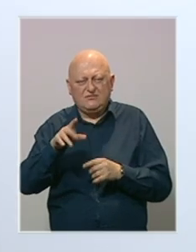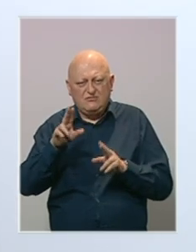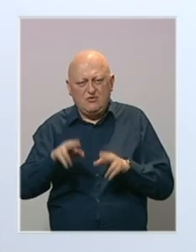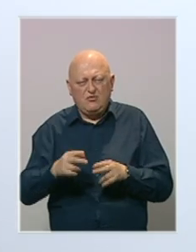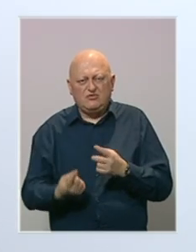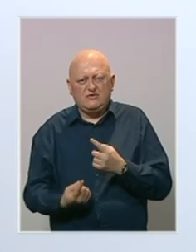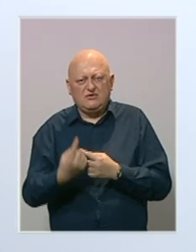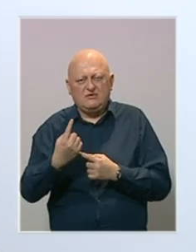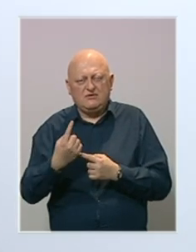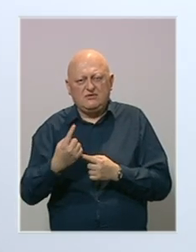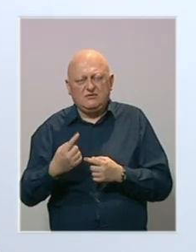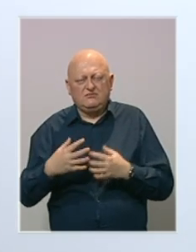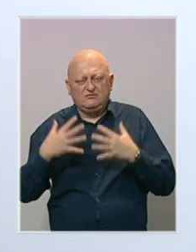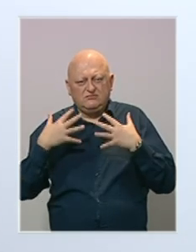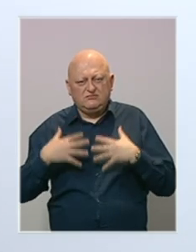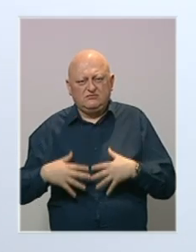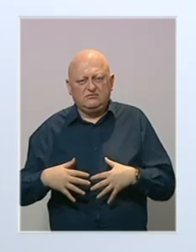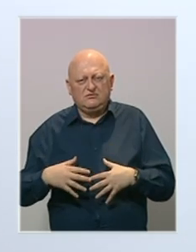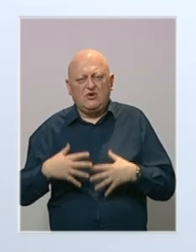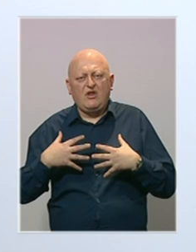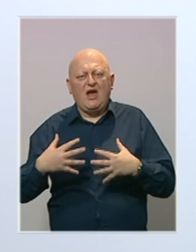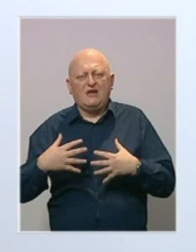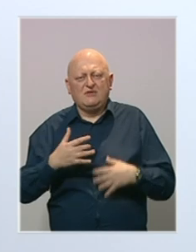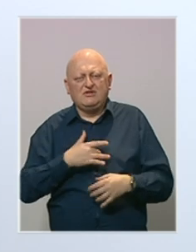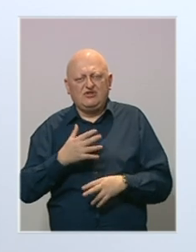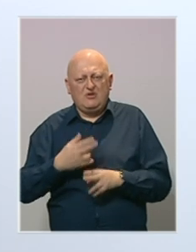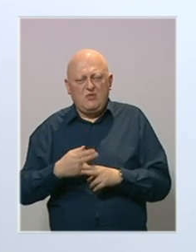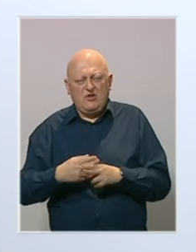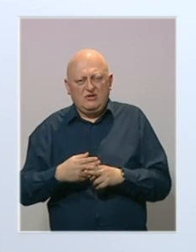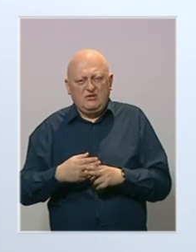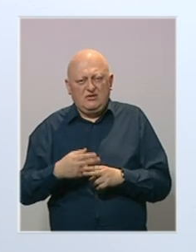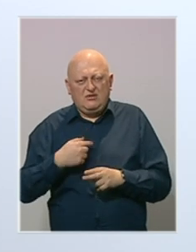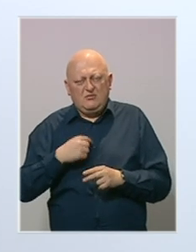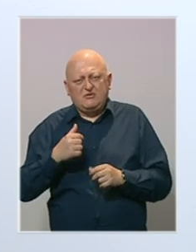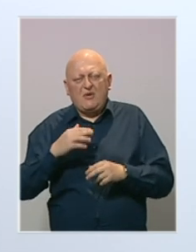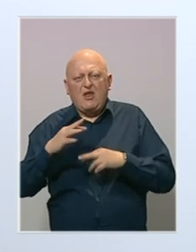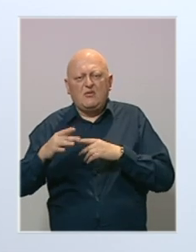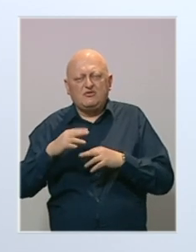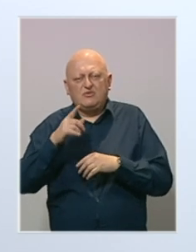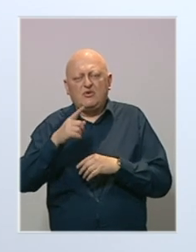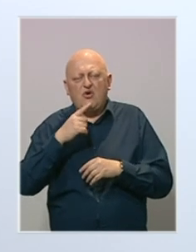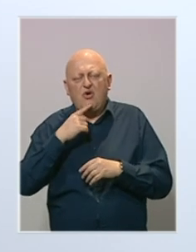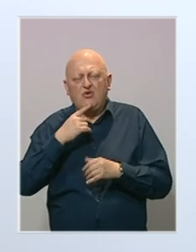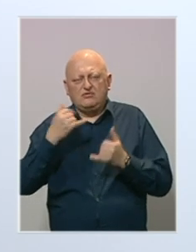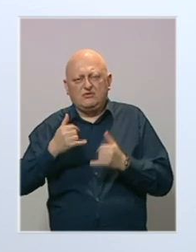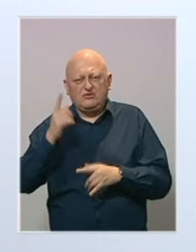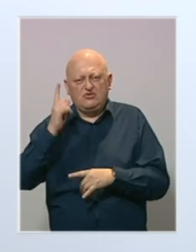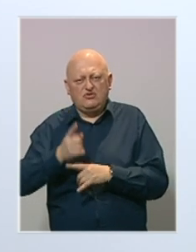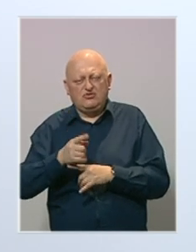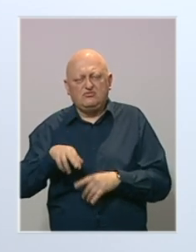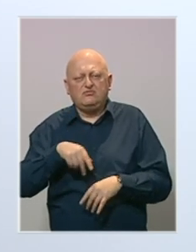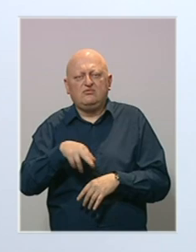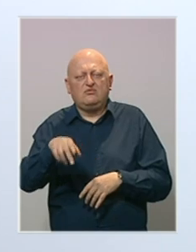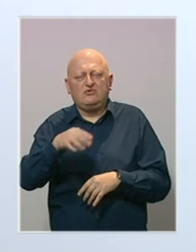i pojava izraženih simptoma kod smatičara i srčanih polisnika. A mi smo malo razgovarali sa onima koji su ipak danas odlučili da